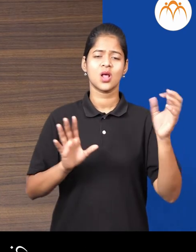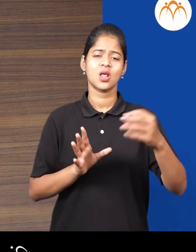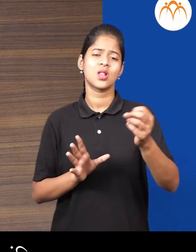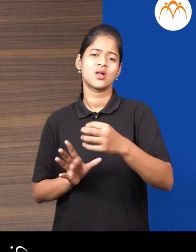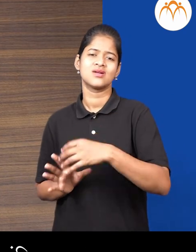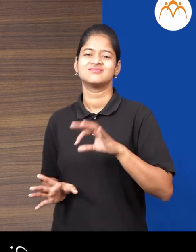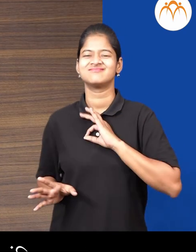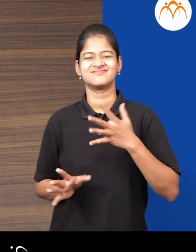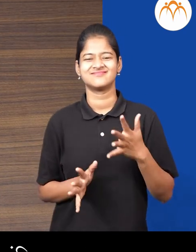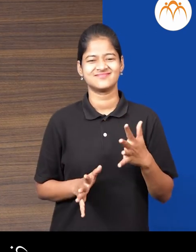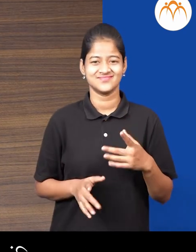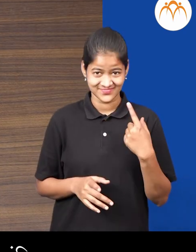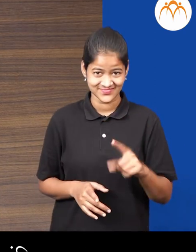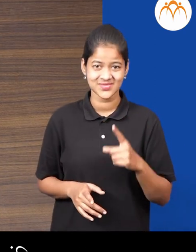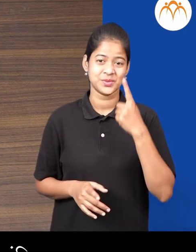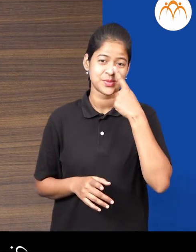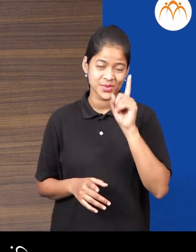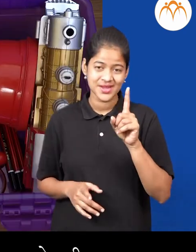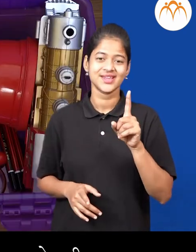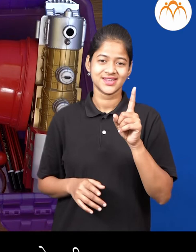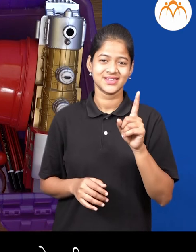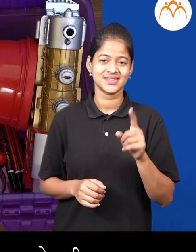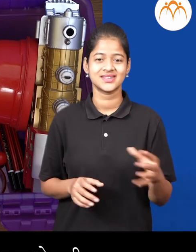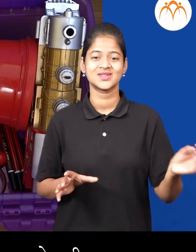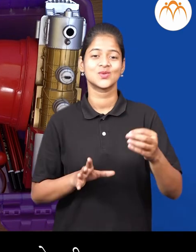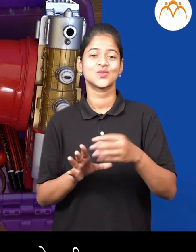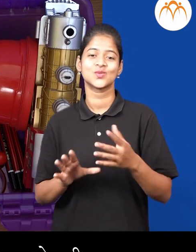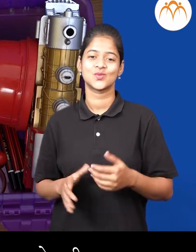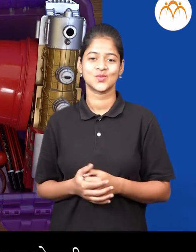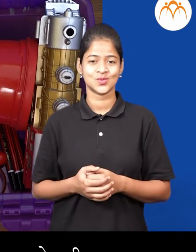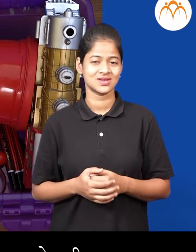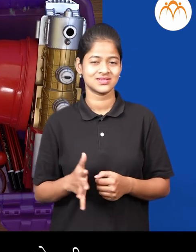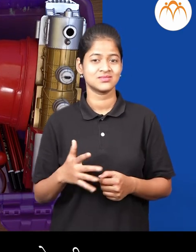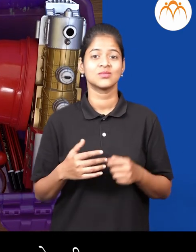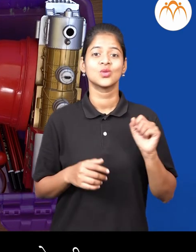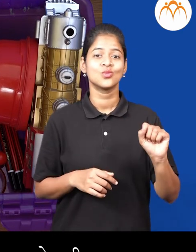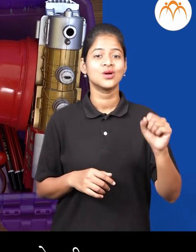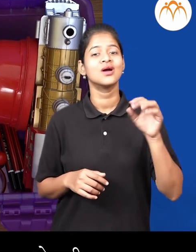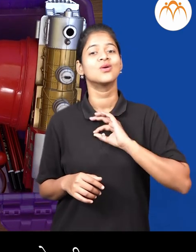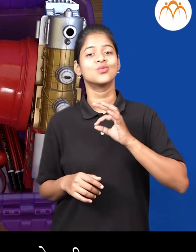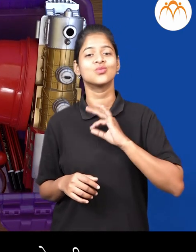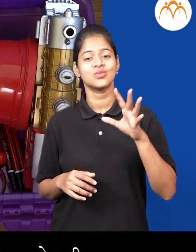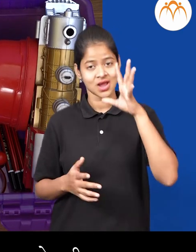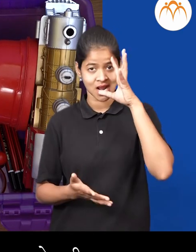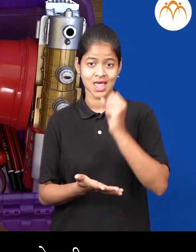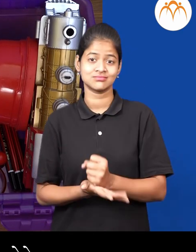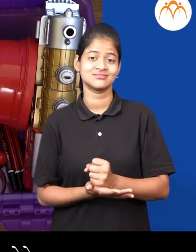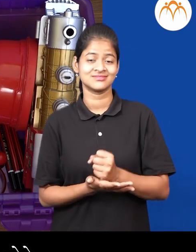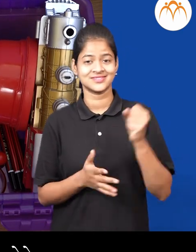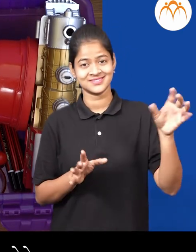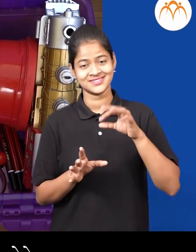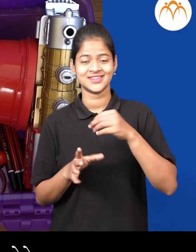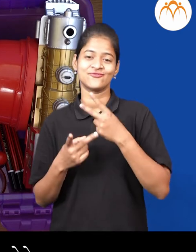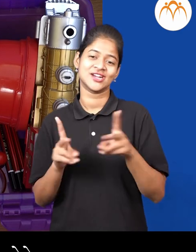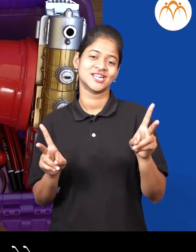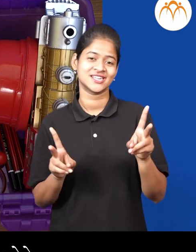आईने खेलणी भरून ठेवाला सांगीतल्या वर आपापल्या मर्जी नुसार खेलणी भरून ठेवली। पण